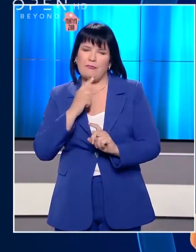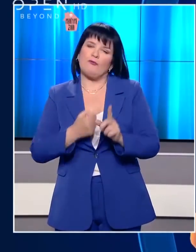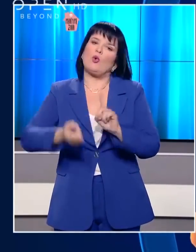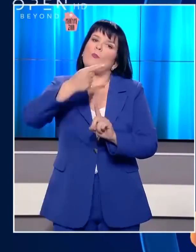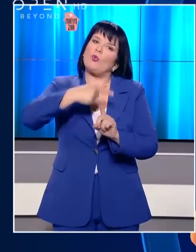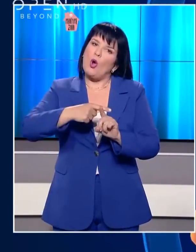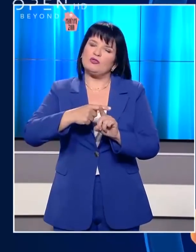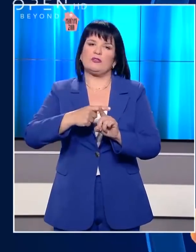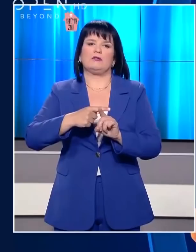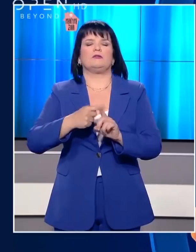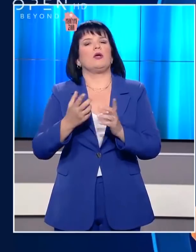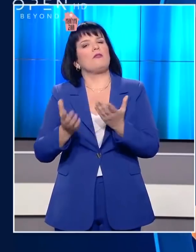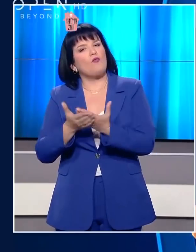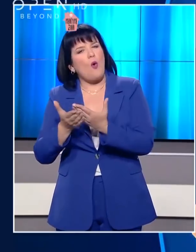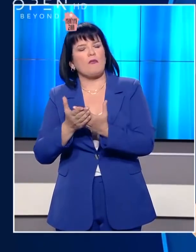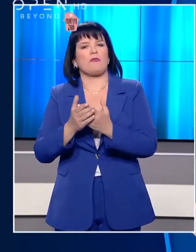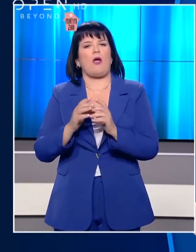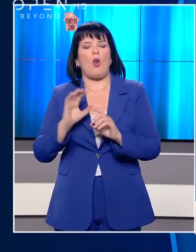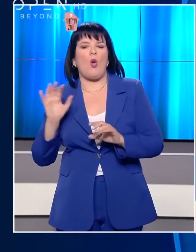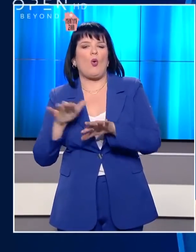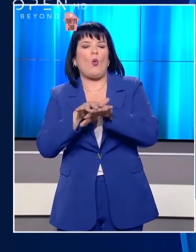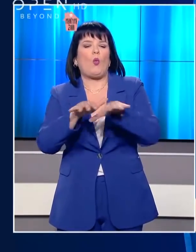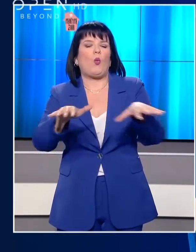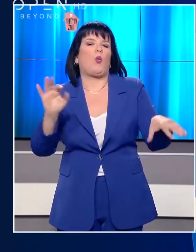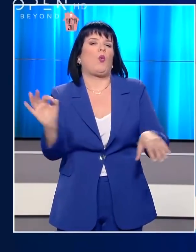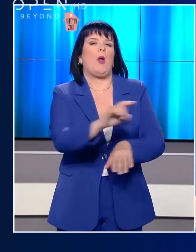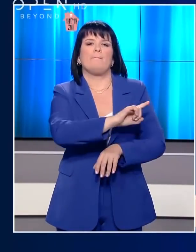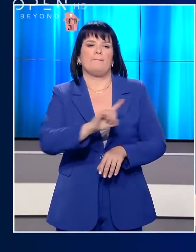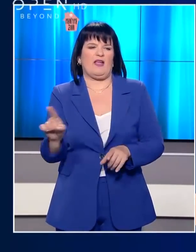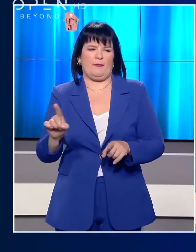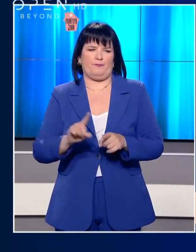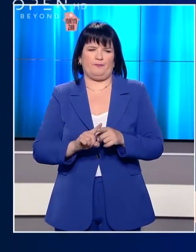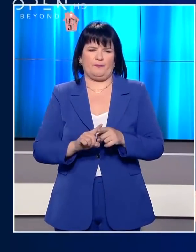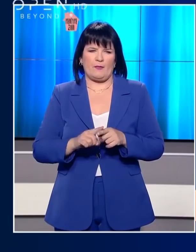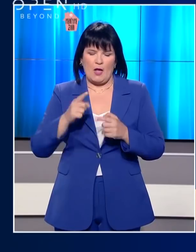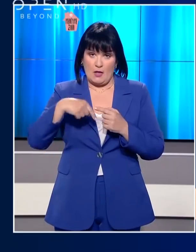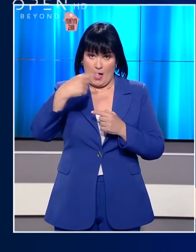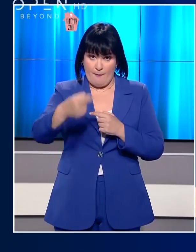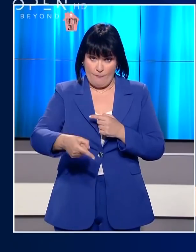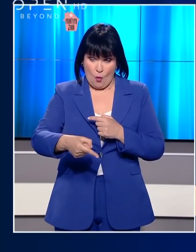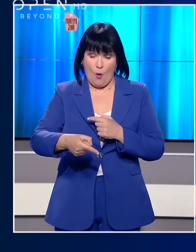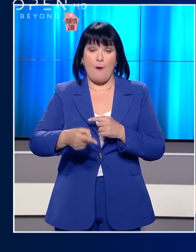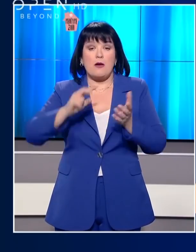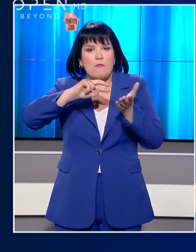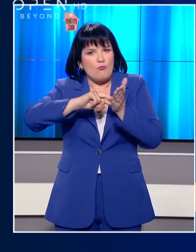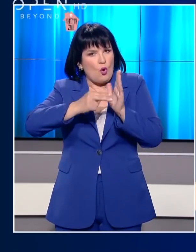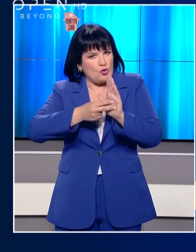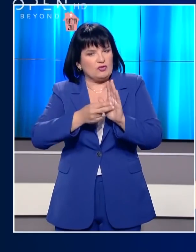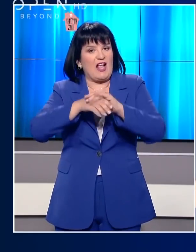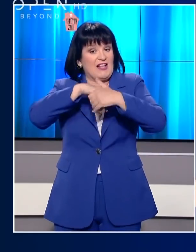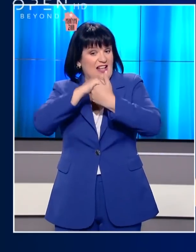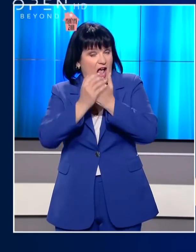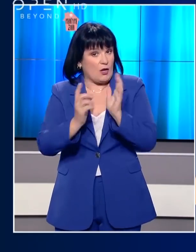συμπληρωματικό μέτρο που θα συμβάλλει στον περιορισμό της διασποράς του ιού. Θα πρέπει να τονιστεί χρήση της στην επόμενη φάση μαζί με την προσεκτική υγιεινή των